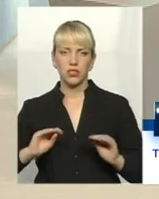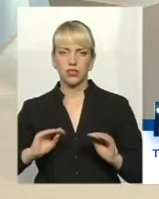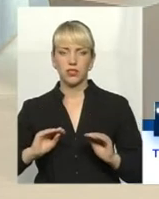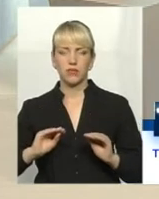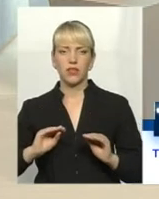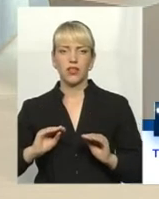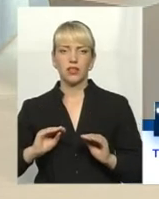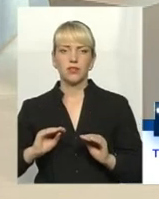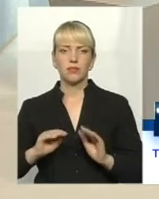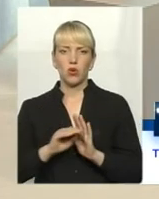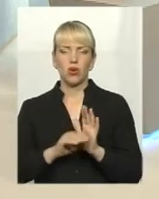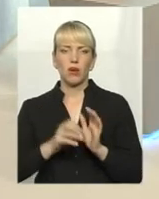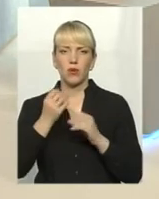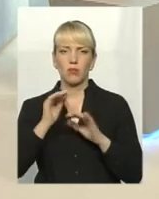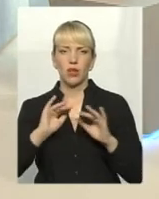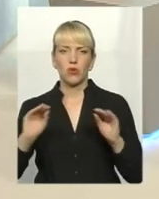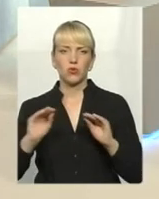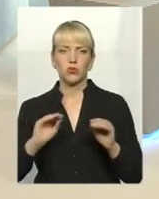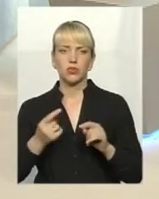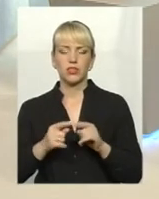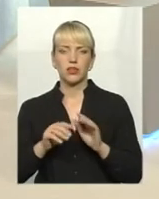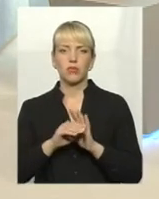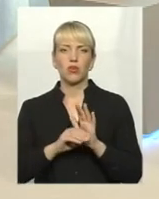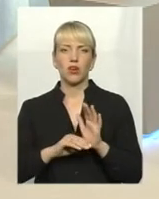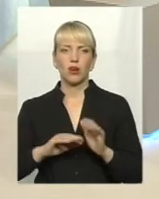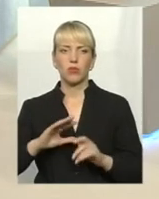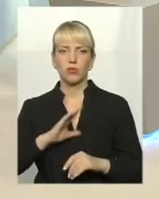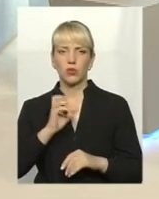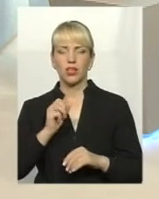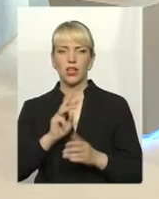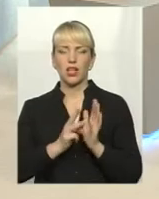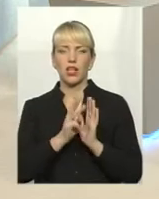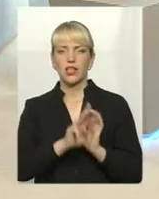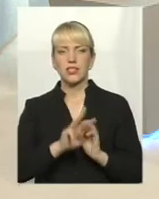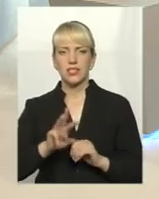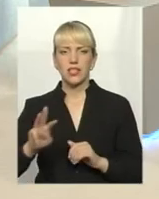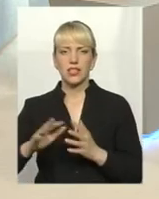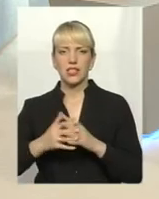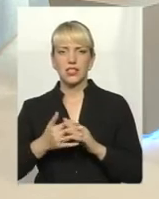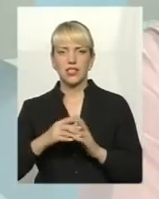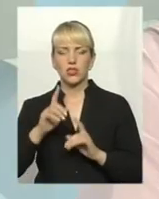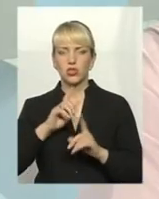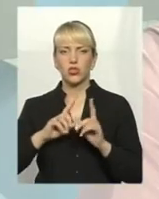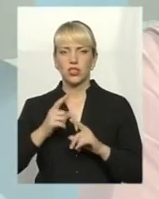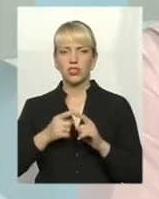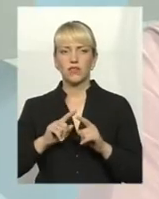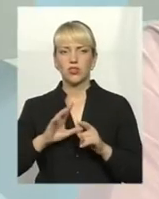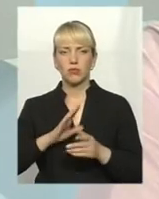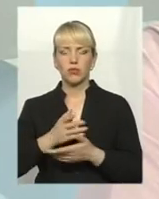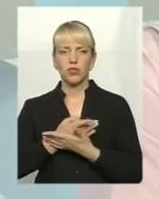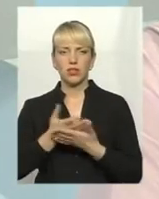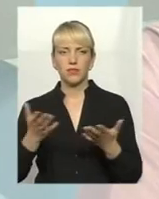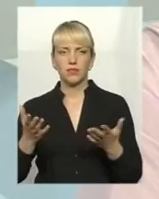програму благоустрій. Та програма була на сайті селищної ради прилюднена, і вона поговорювалася.